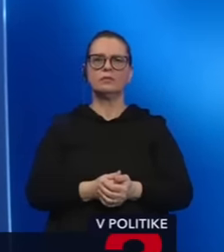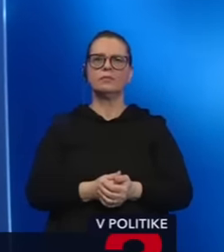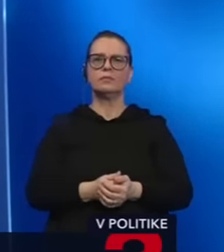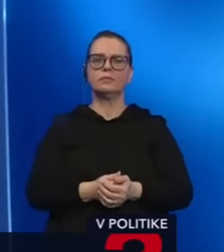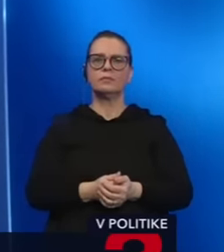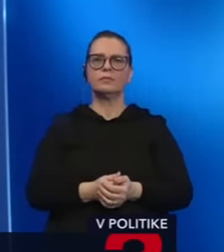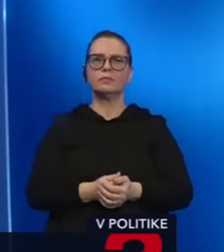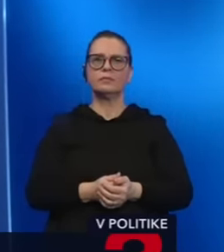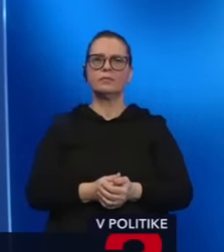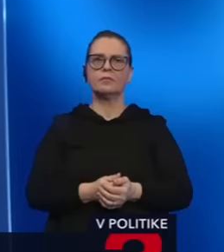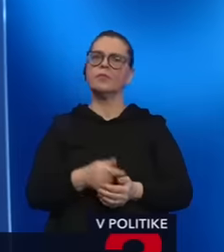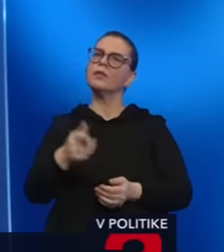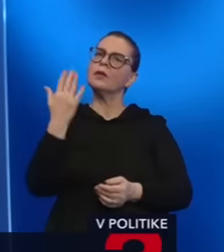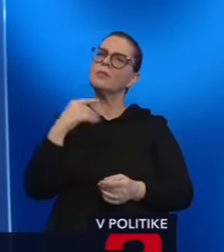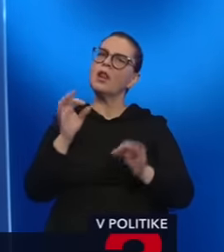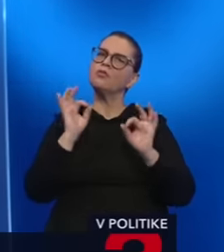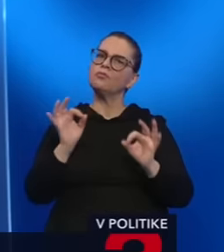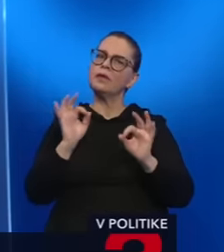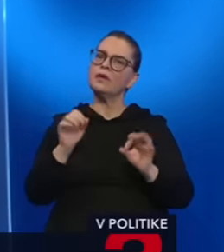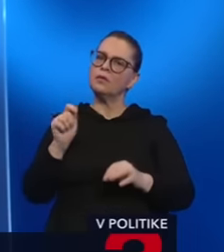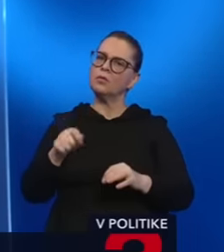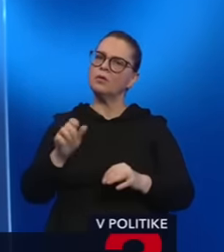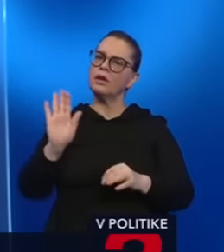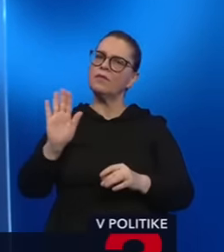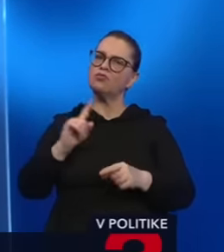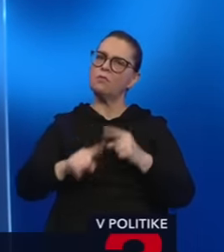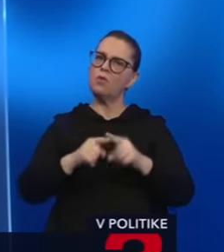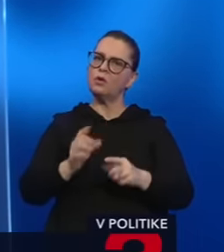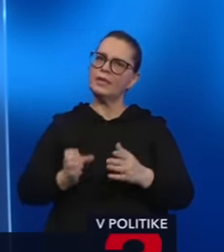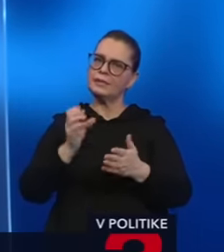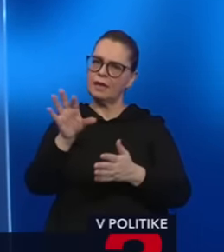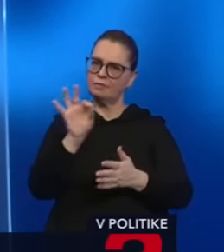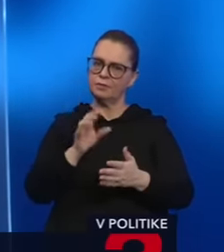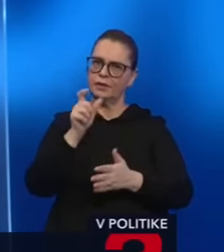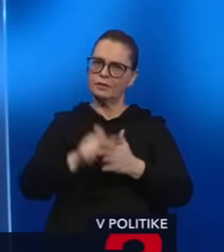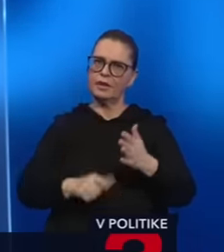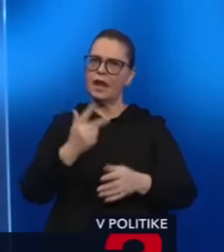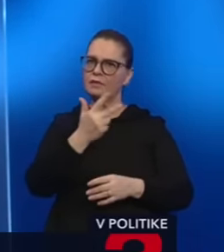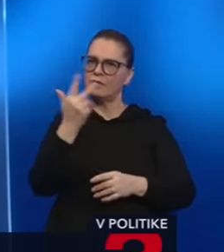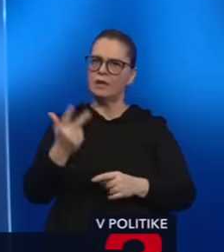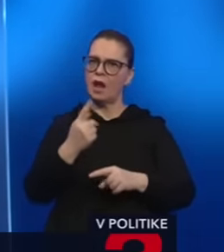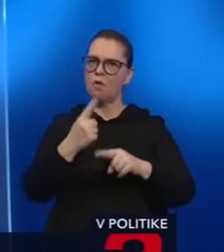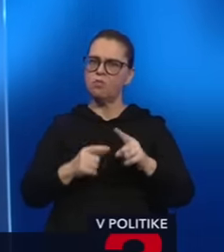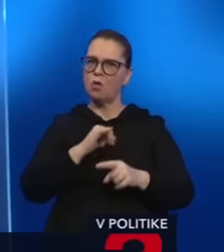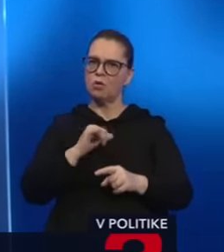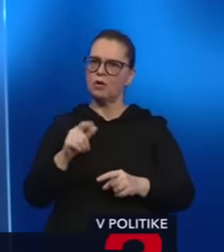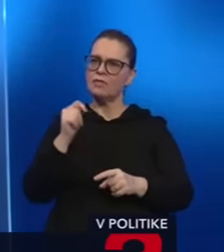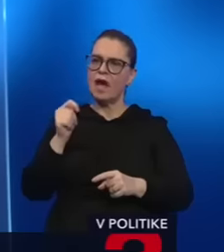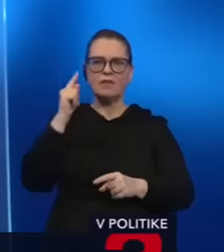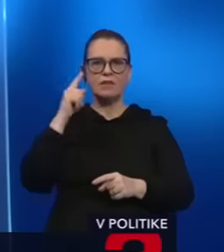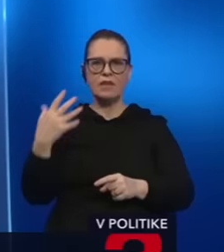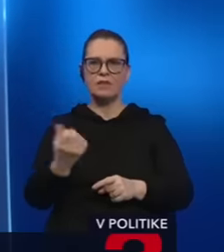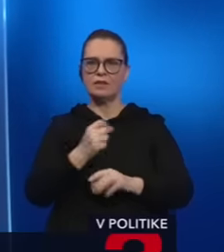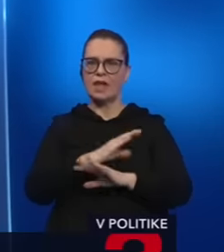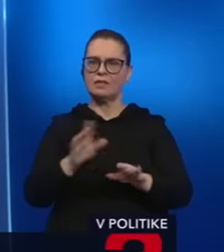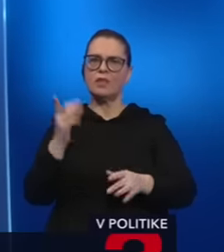mali špeciálneho prokurátora z vašej politickej nominácie strany a on za 3,5 roka na FICA vedel nájsť iba